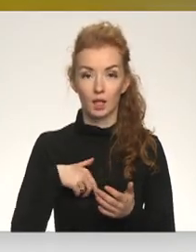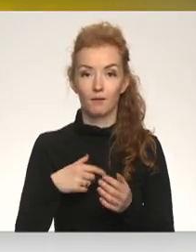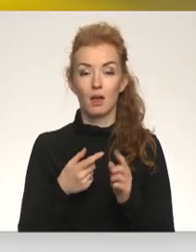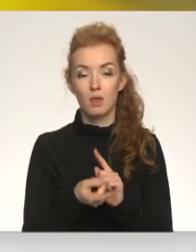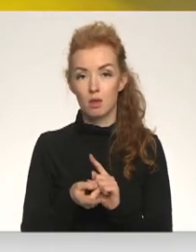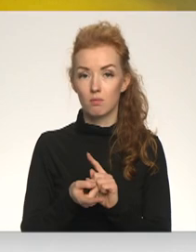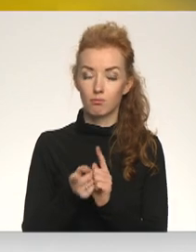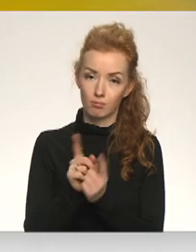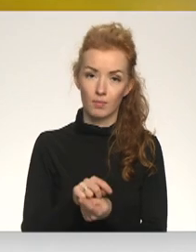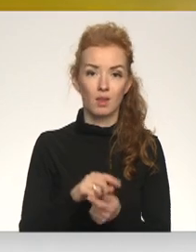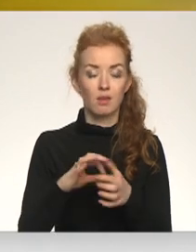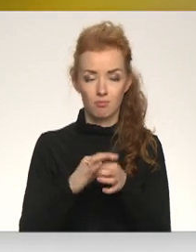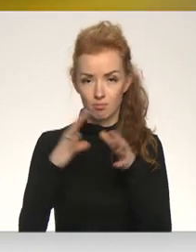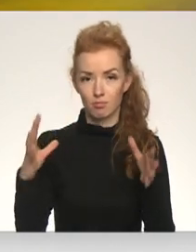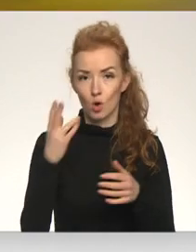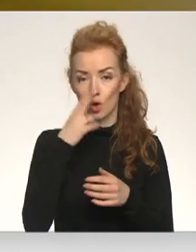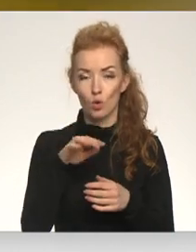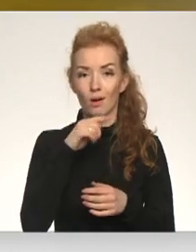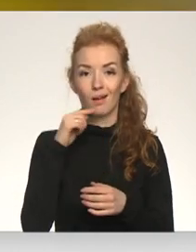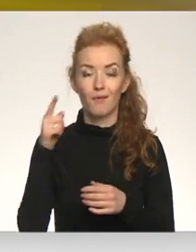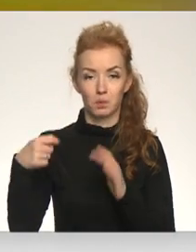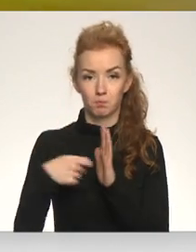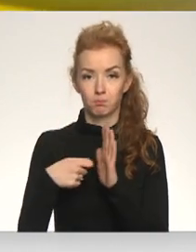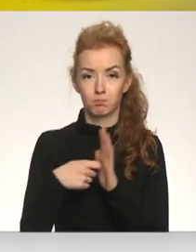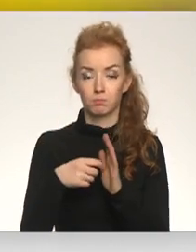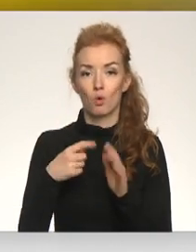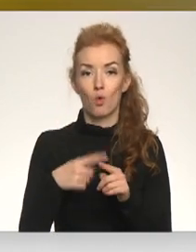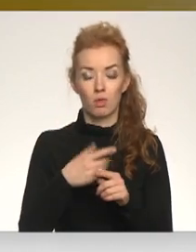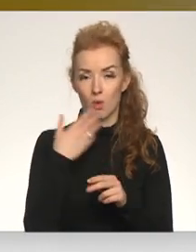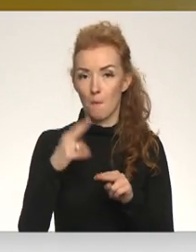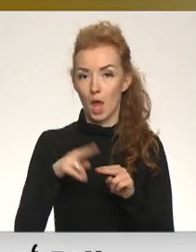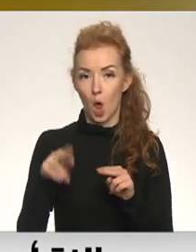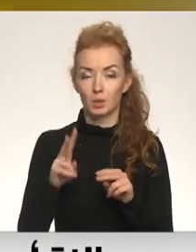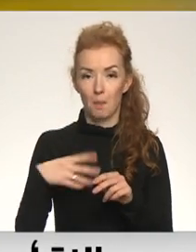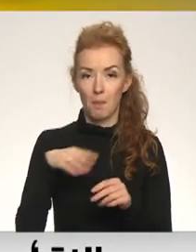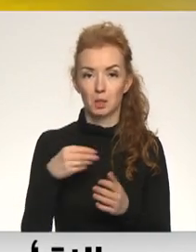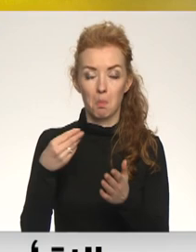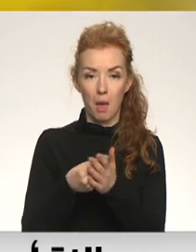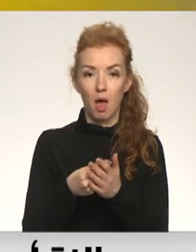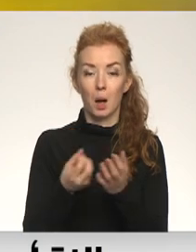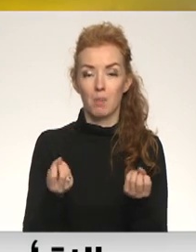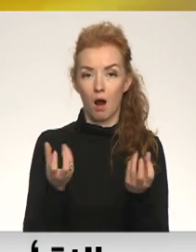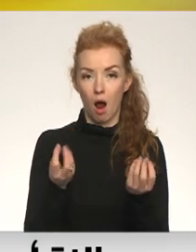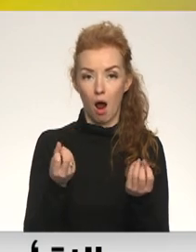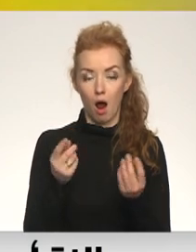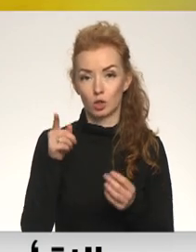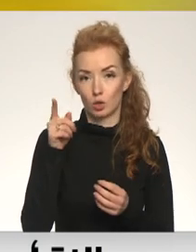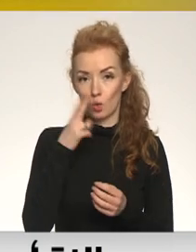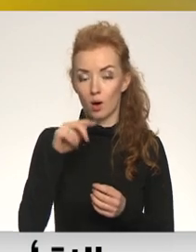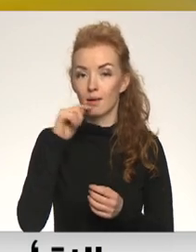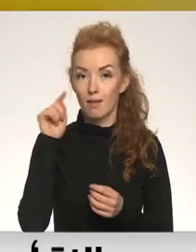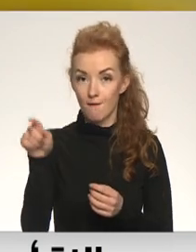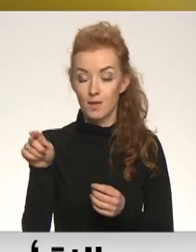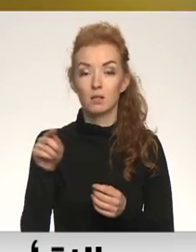neatkarīgākai no Krievijas enerģētikas un nav pieļaujams, ka mūsu valsts iepērk gāzi no Krievijas, netiešā veidā finansējot karu Ukrainā.